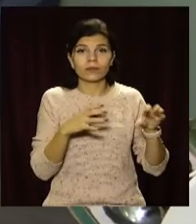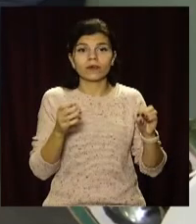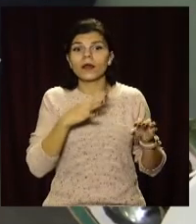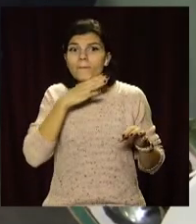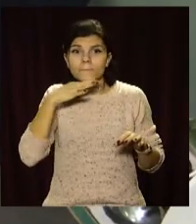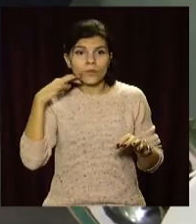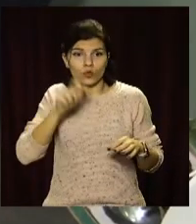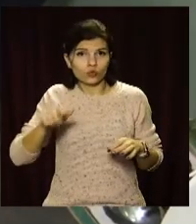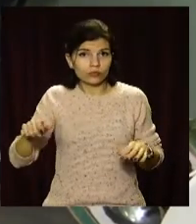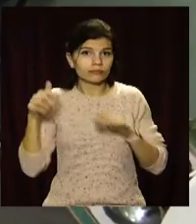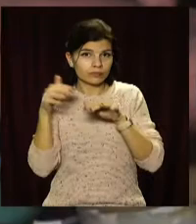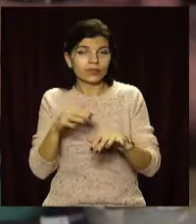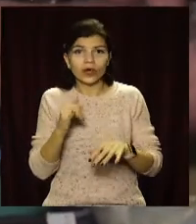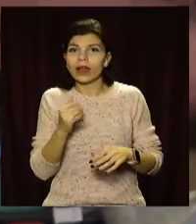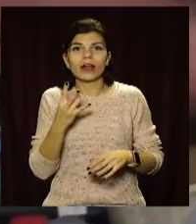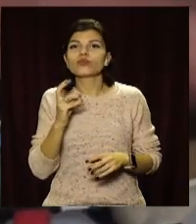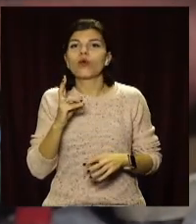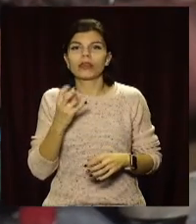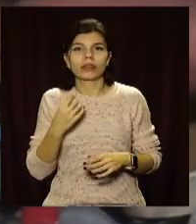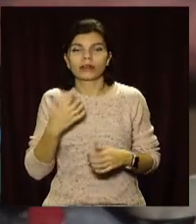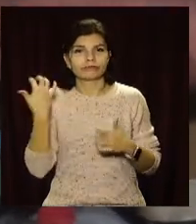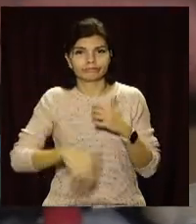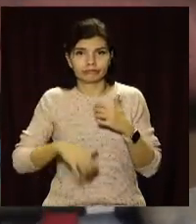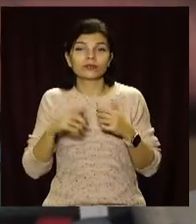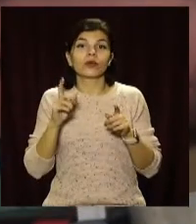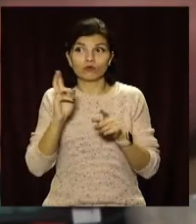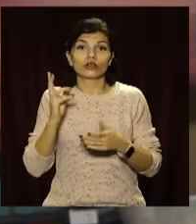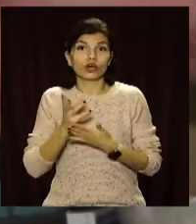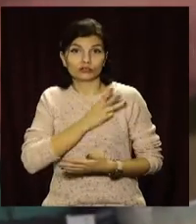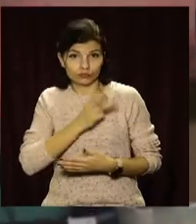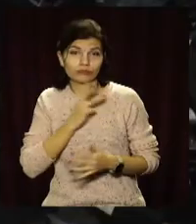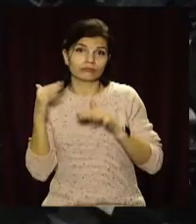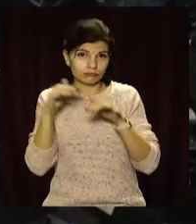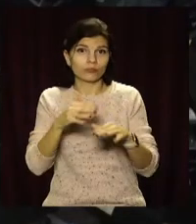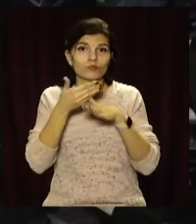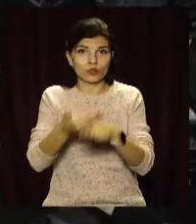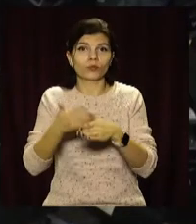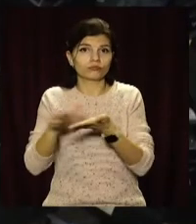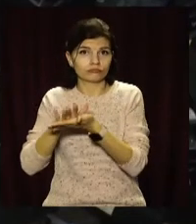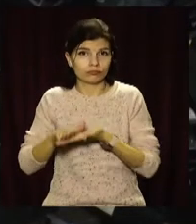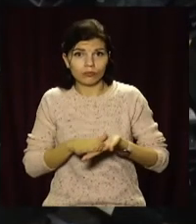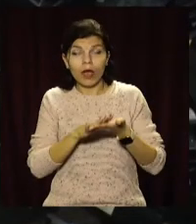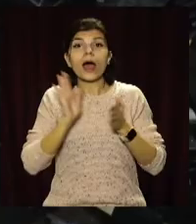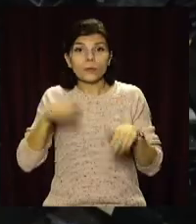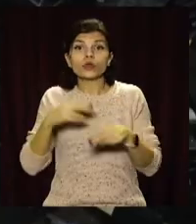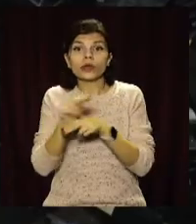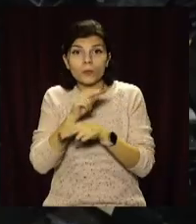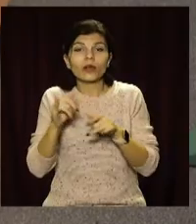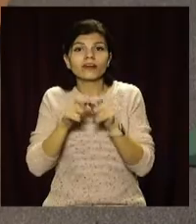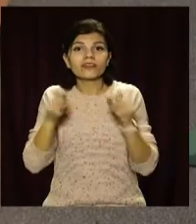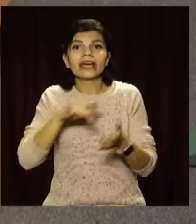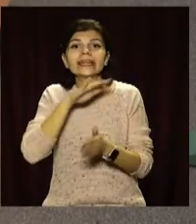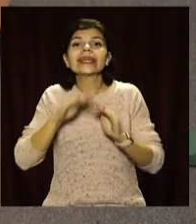волонтерів та небайдужих дніпрян об'єдналися у цих стінах, щоб розчистити приміщення. А згодом розпочати ремонт і відкрити